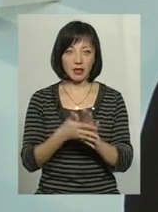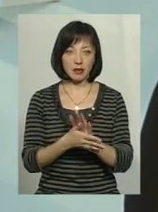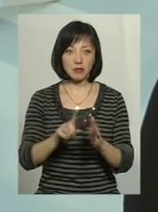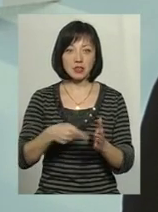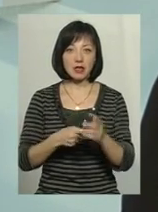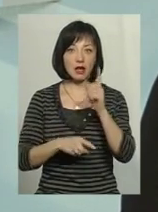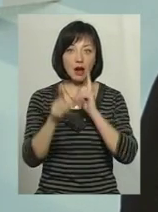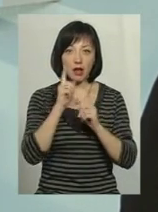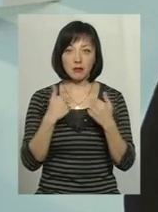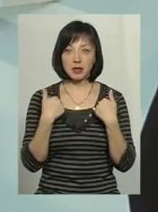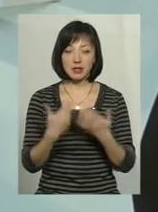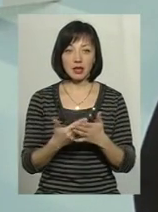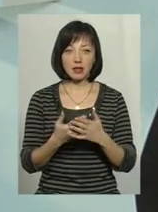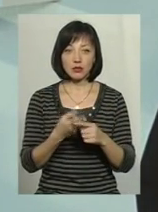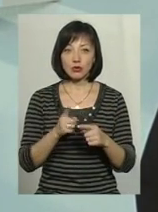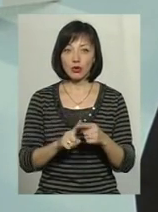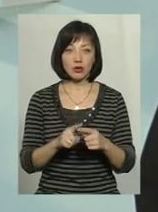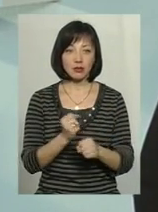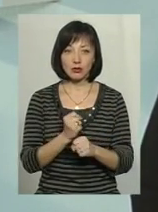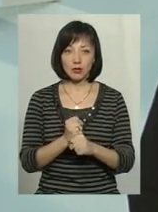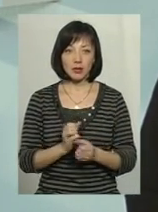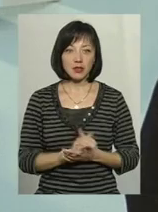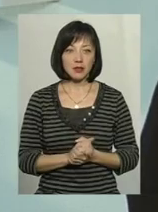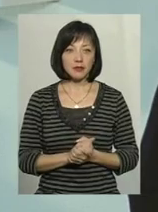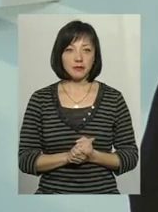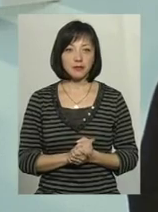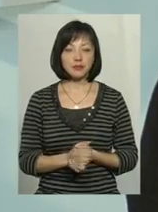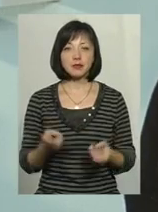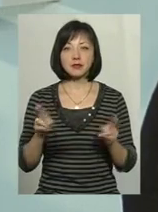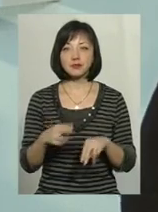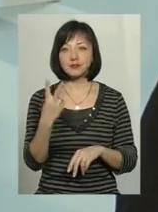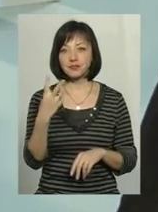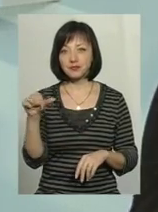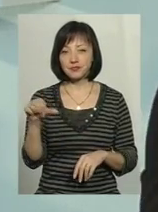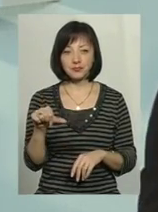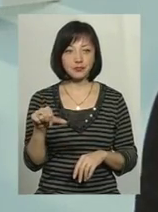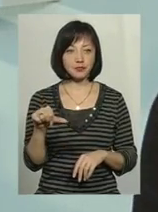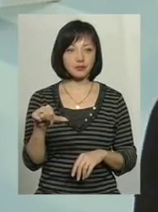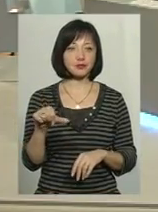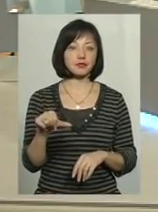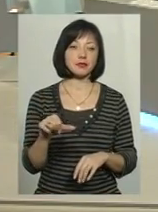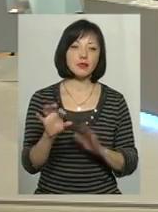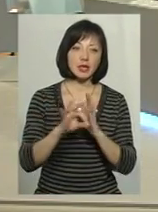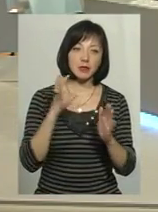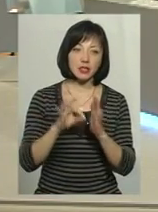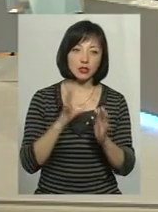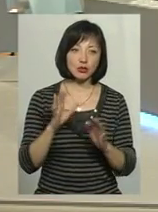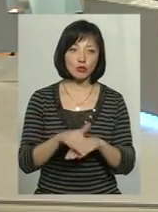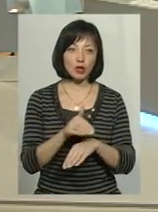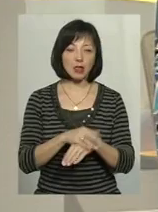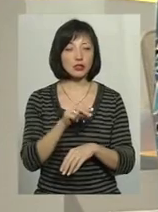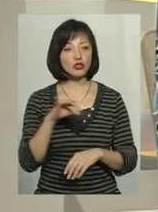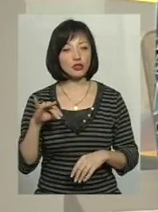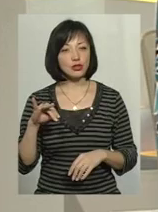міській раді, то, мені здається, цього нам не зроблять. В нас залишається буквально дві хвилини. Підкажіть, будь ласка, чи